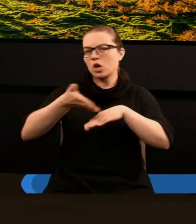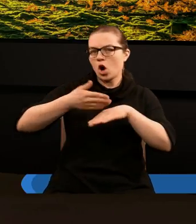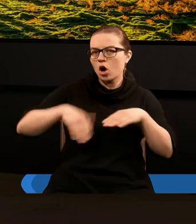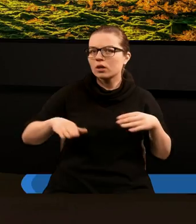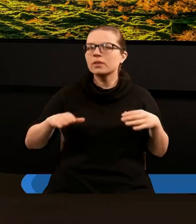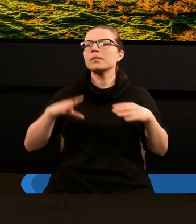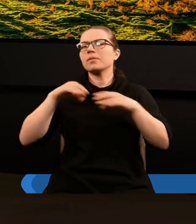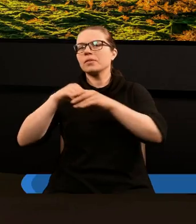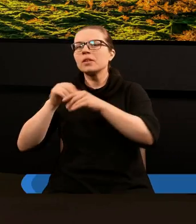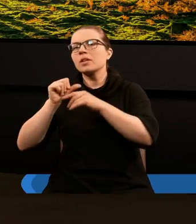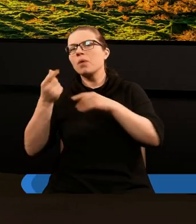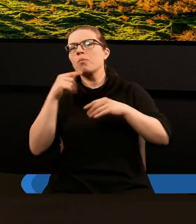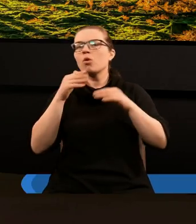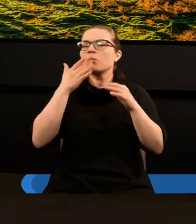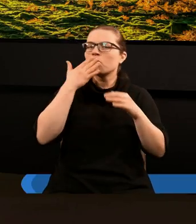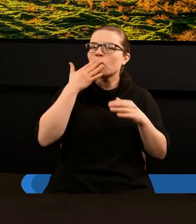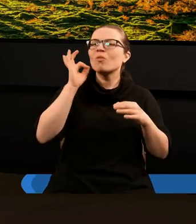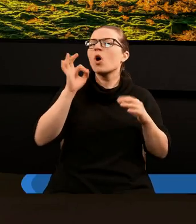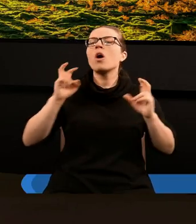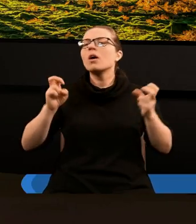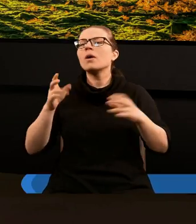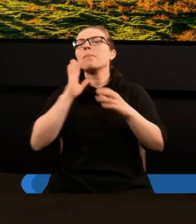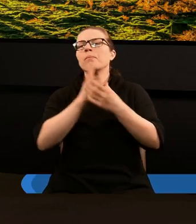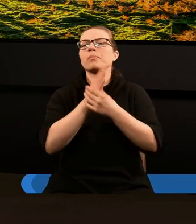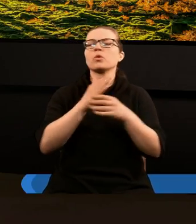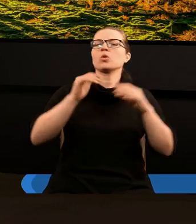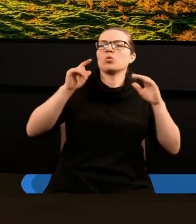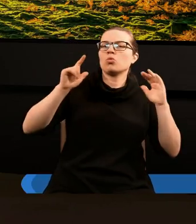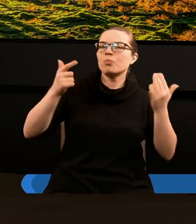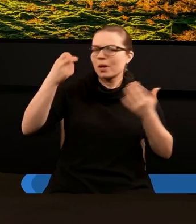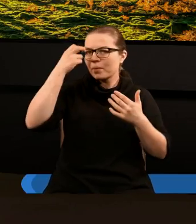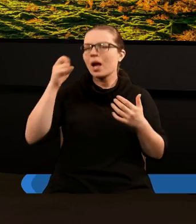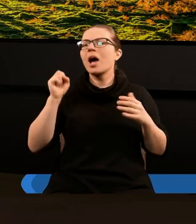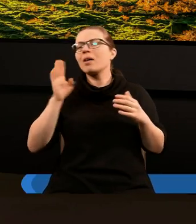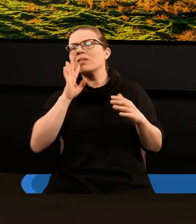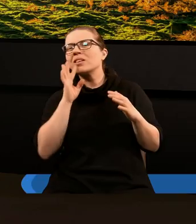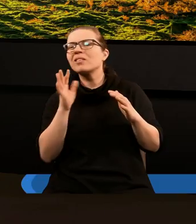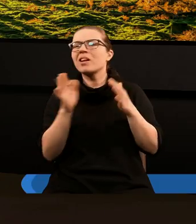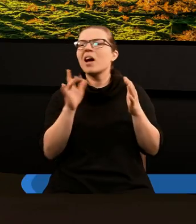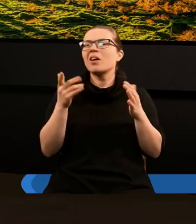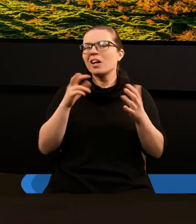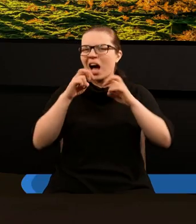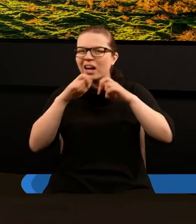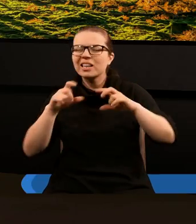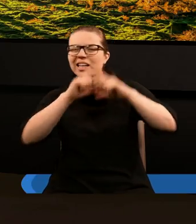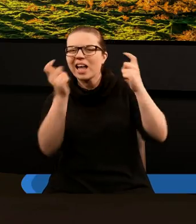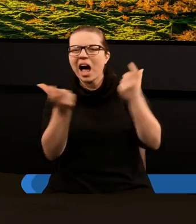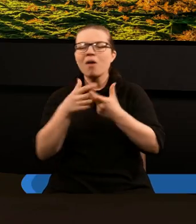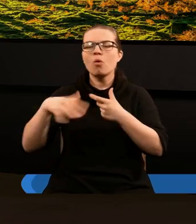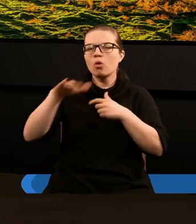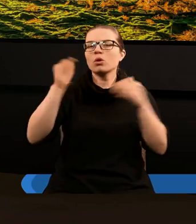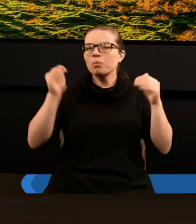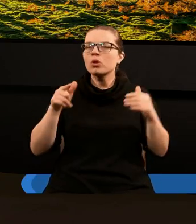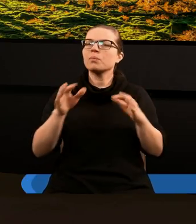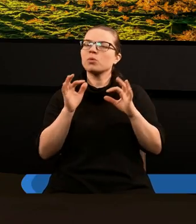początek ósmego rozdziału mówi o zdjęciu siódmej pieczęci, stanowi taką całą chronologiczną całość. Wobec tego